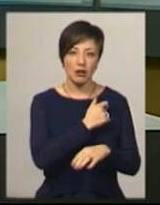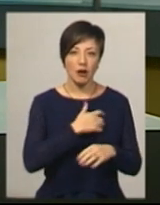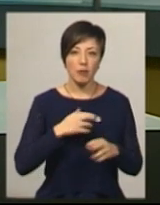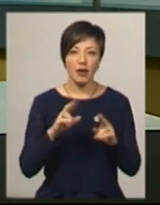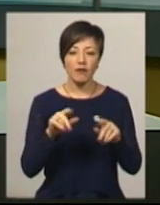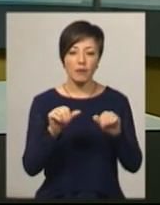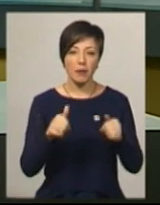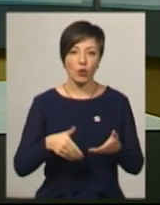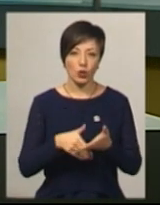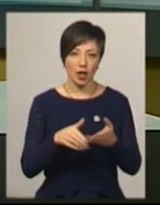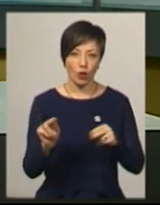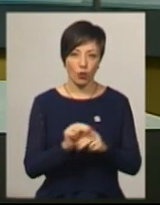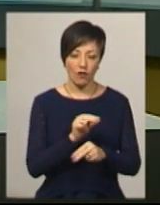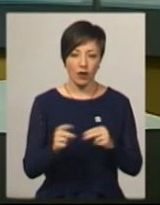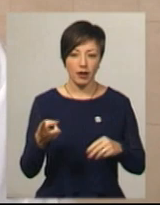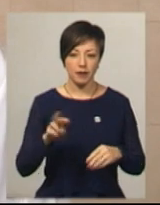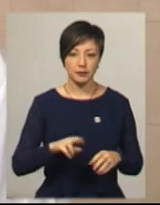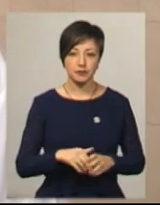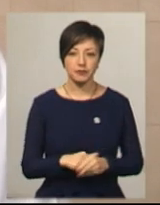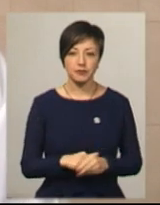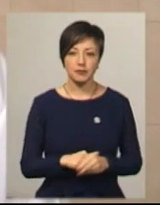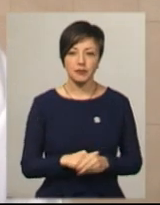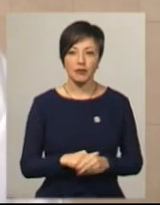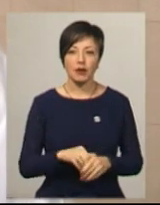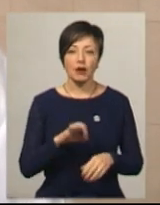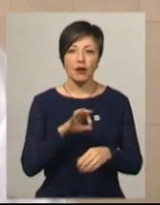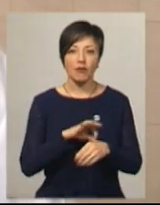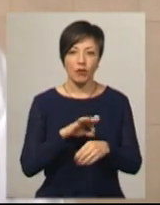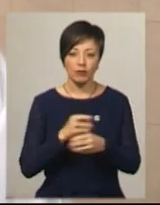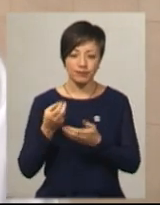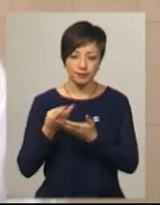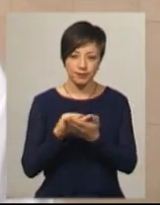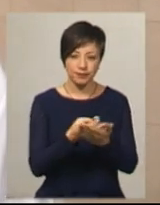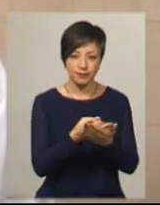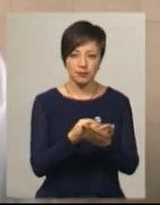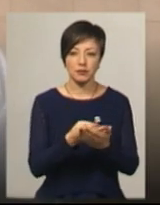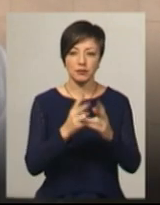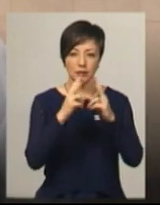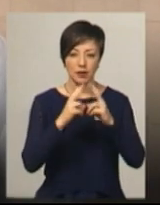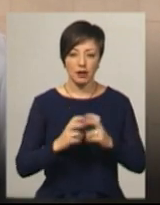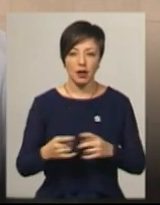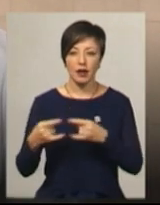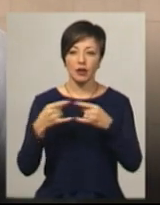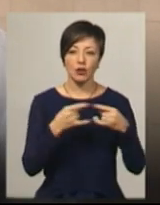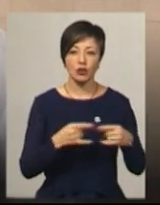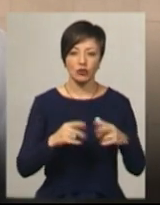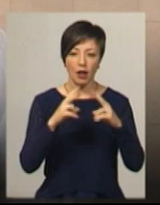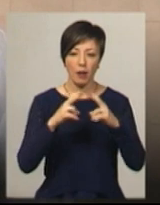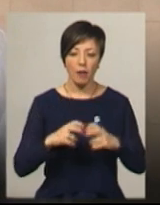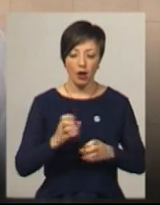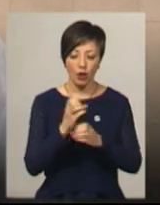методики лікування. Хора пройшла комп'ютерну томографію, рентгенологічні, лабораторні